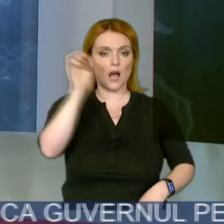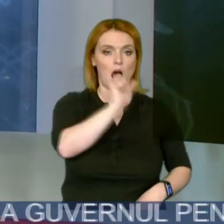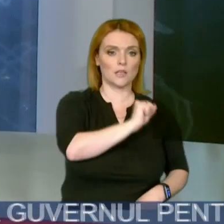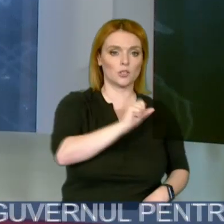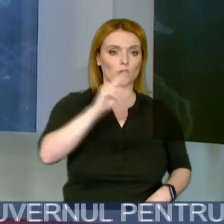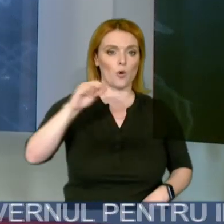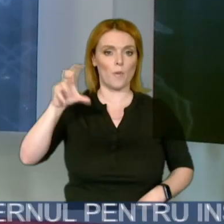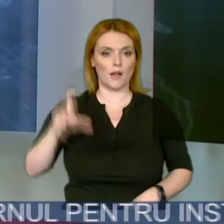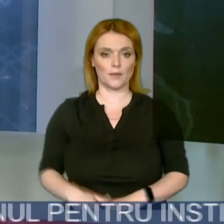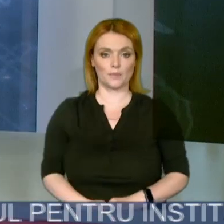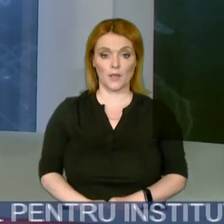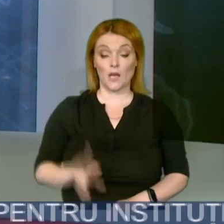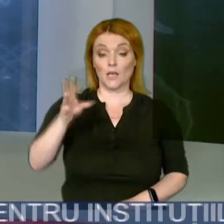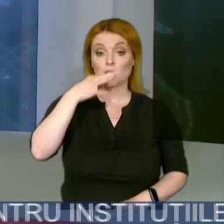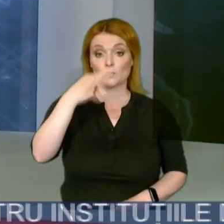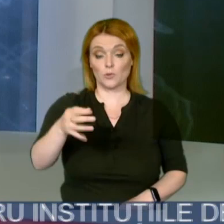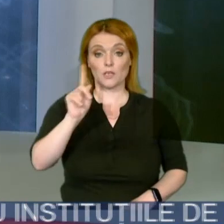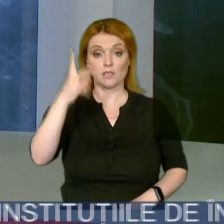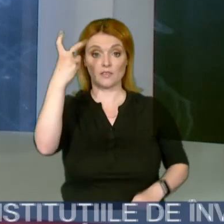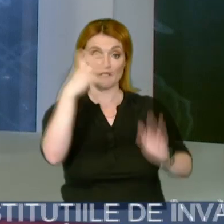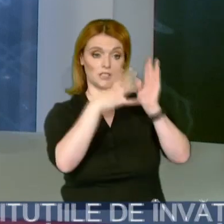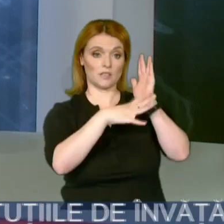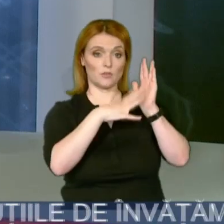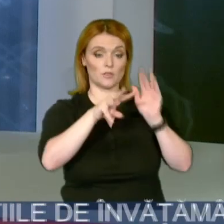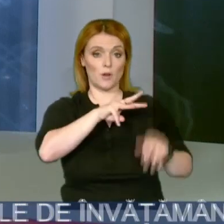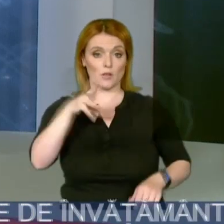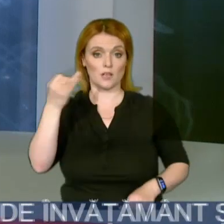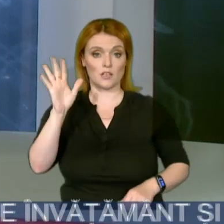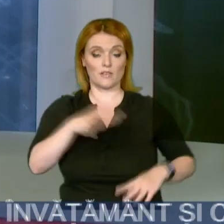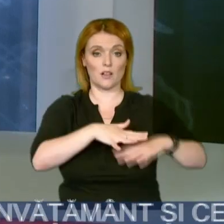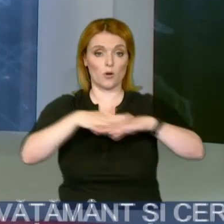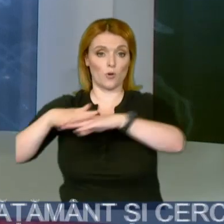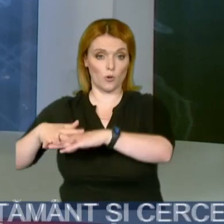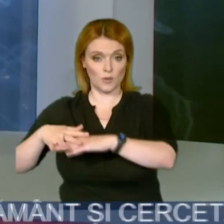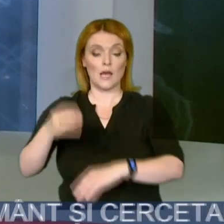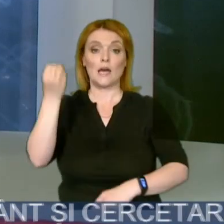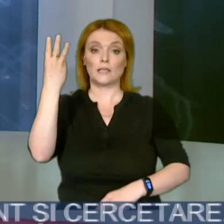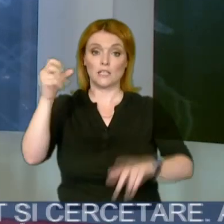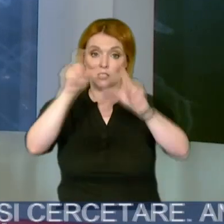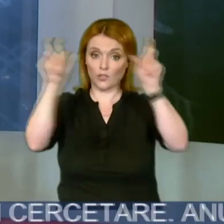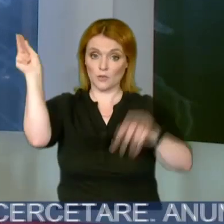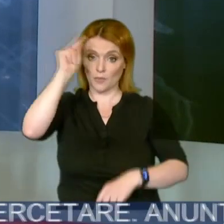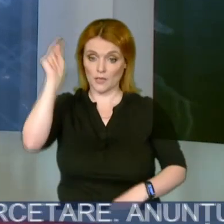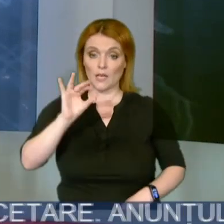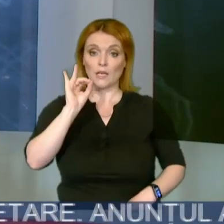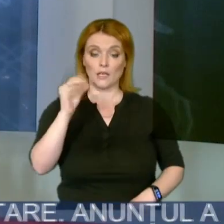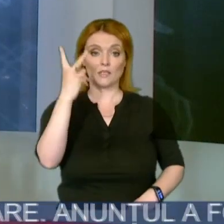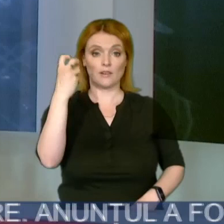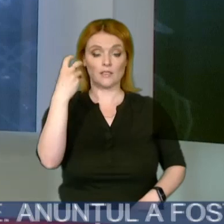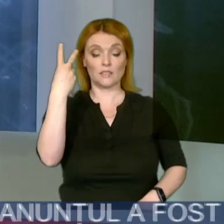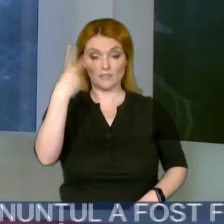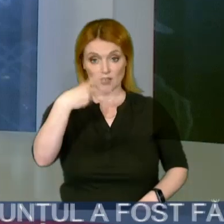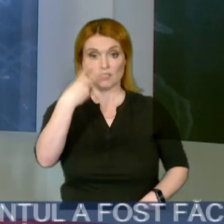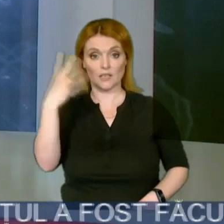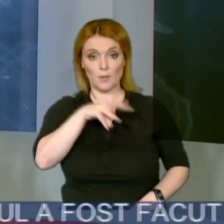Educației, Anatolie Topală, care a declarat că 290 de milioane de lei vor fi alocate unui număr de 13 instituții de învățământ, iar